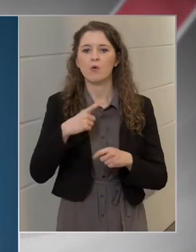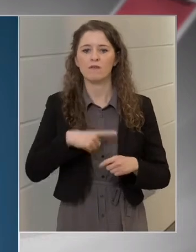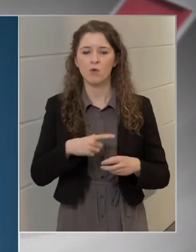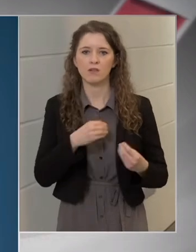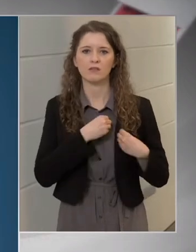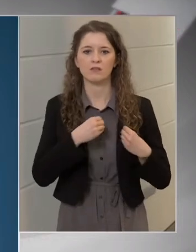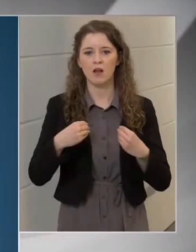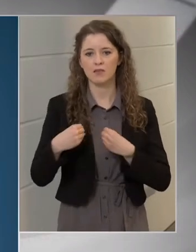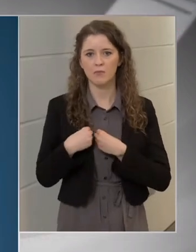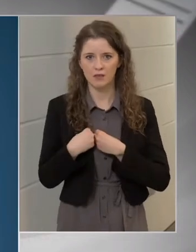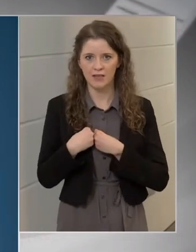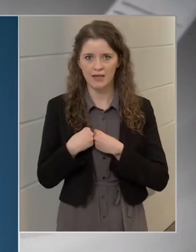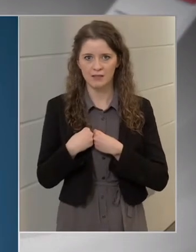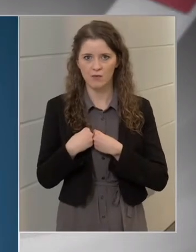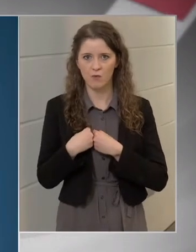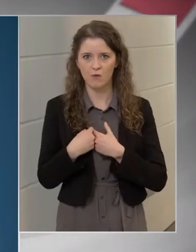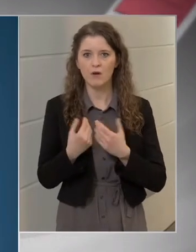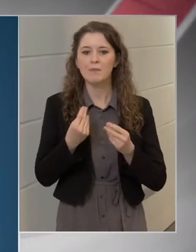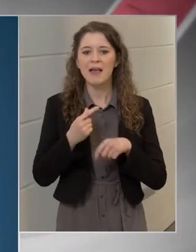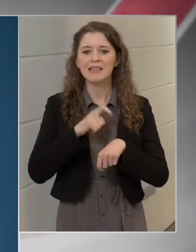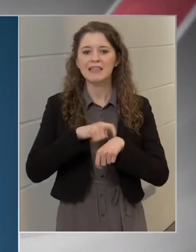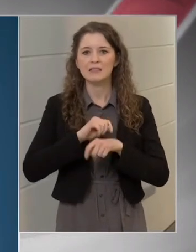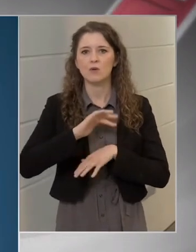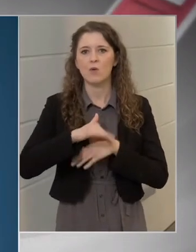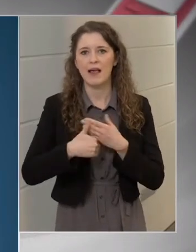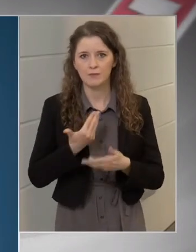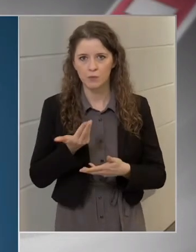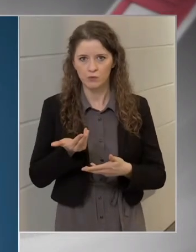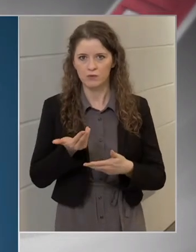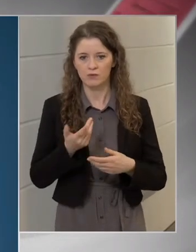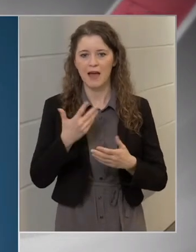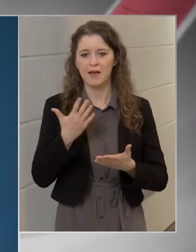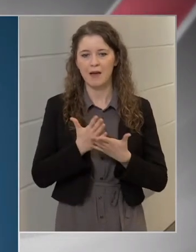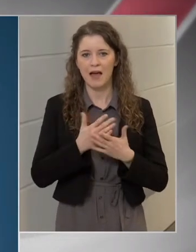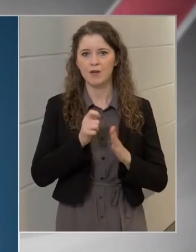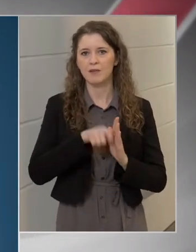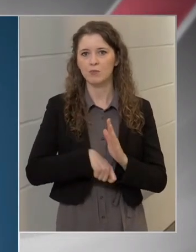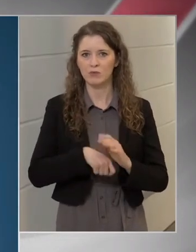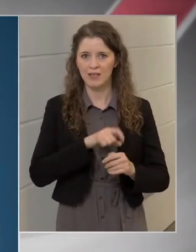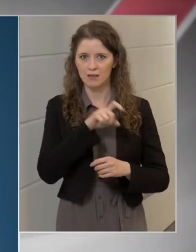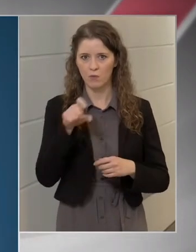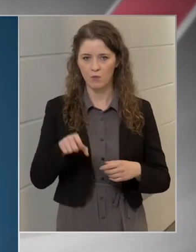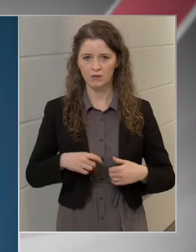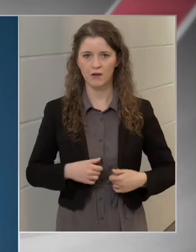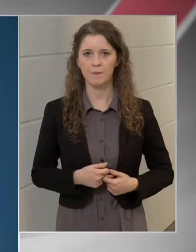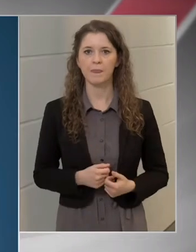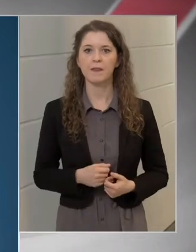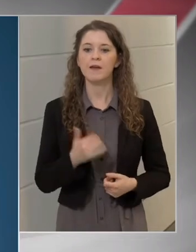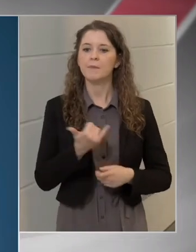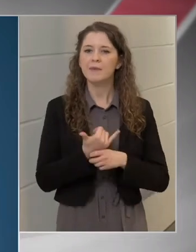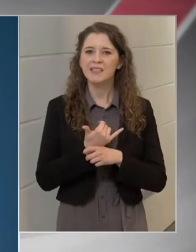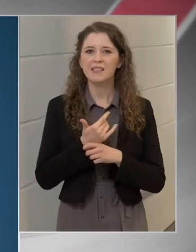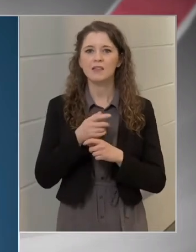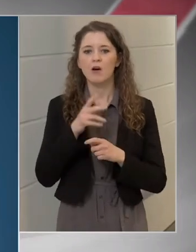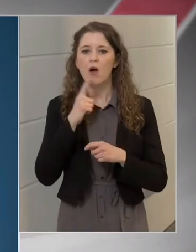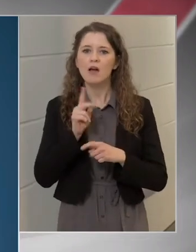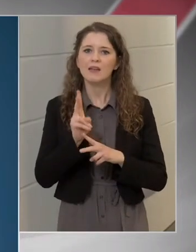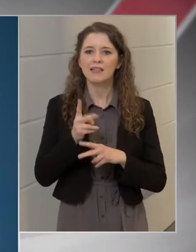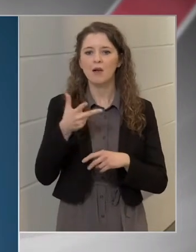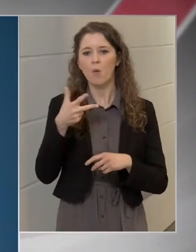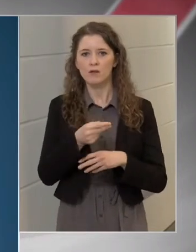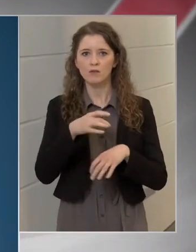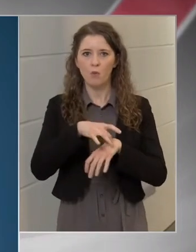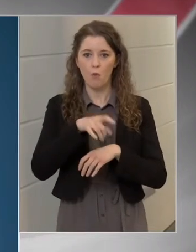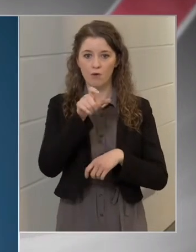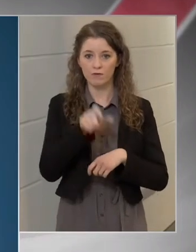sem, mennyi idő telt el a műtét óta. Minden esetben az oltóorvossal, illetve a